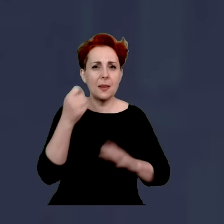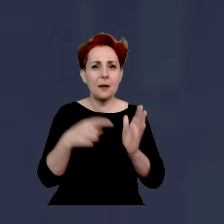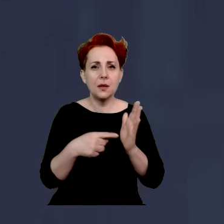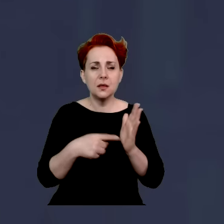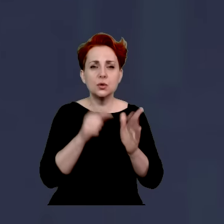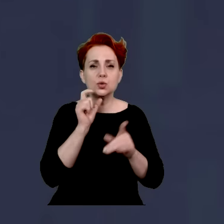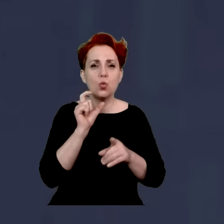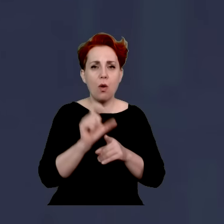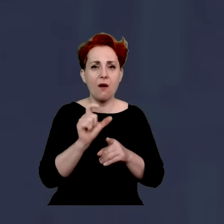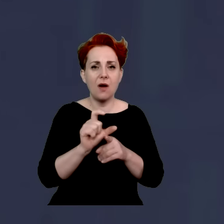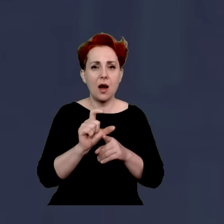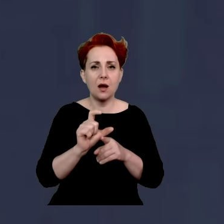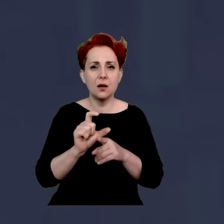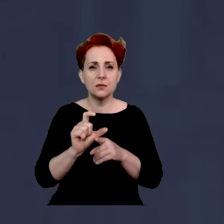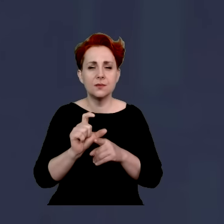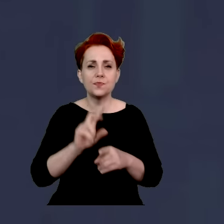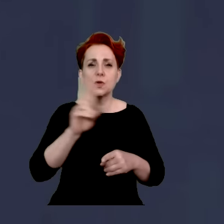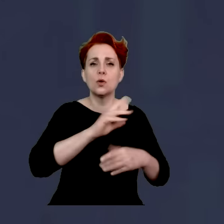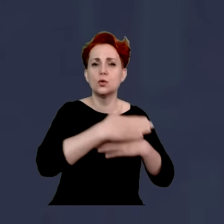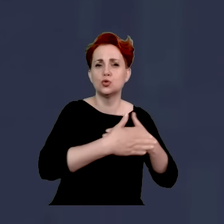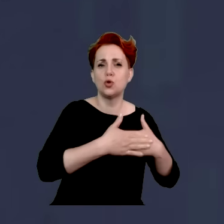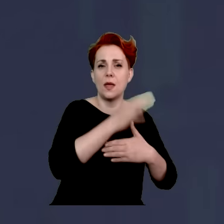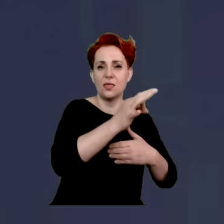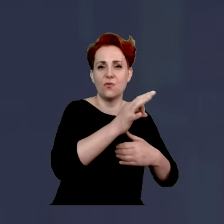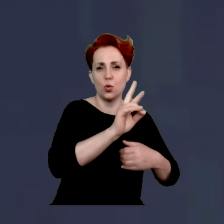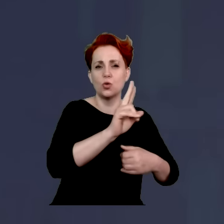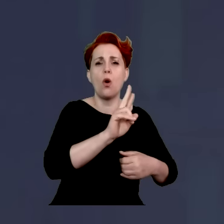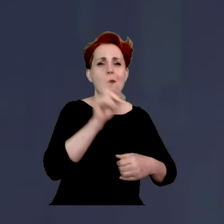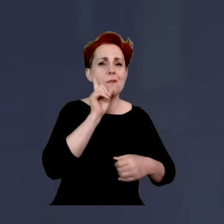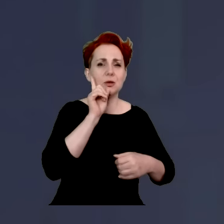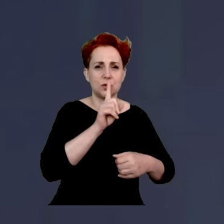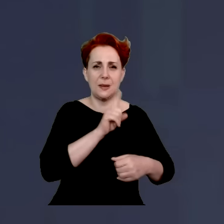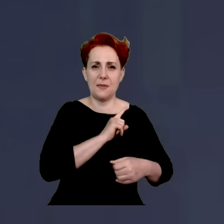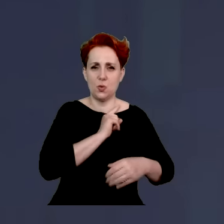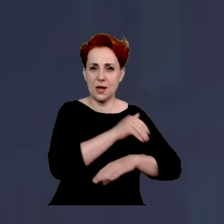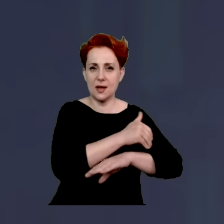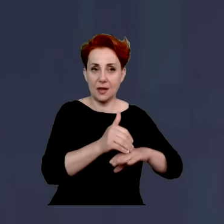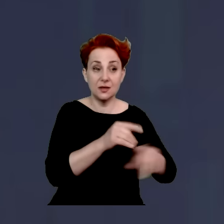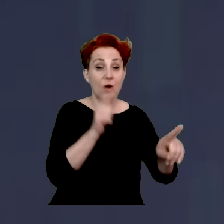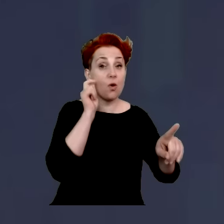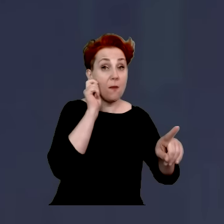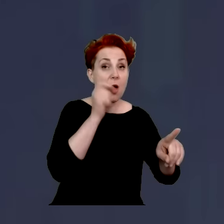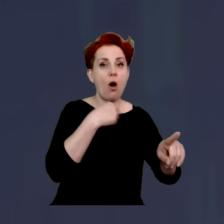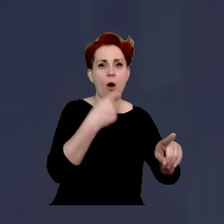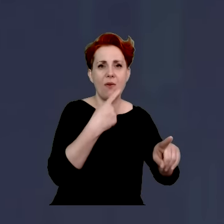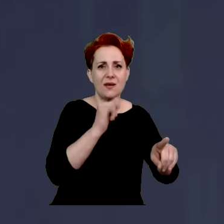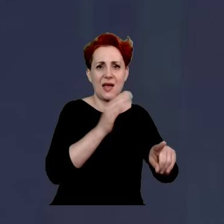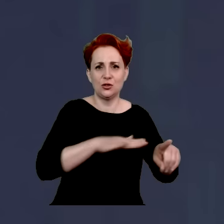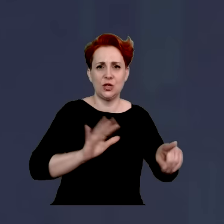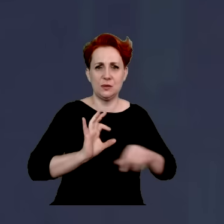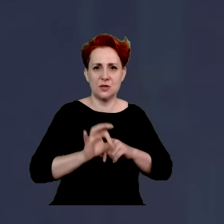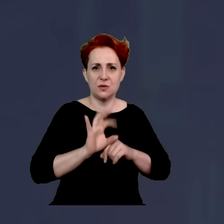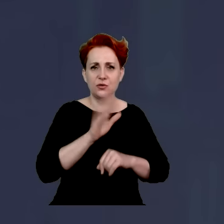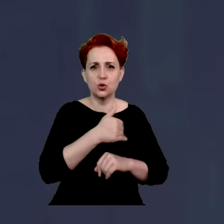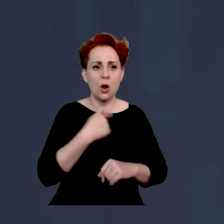słowa małżonki funkcjonariusza Straży Granicznej z Podlasia, która mówiła o tej tragedii, jaka dotyka ich dzieci, które w szkole